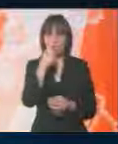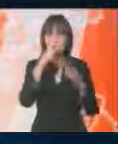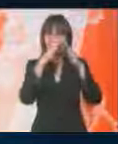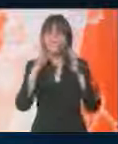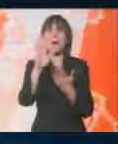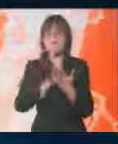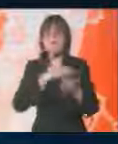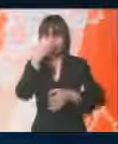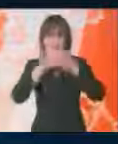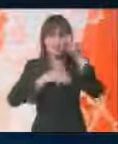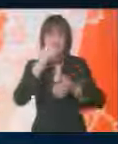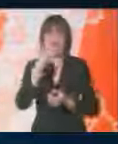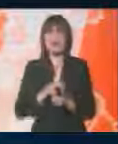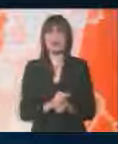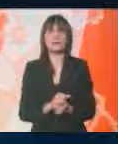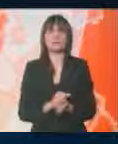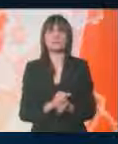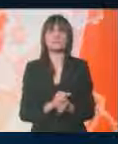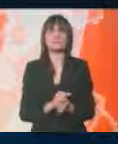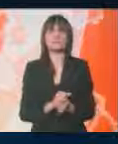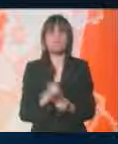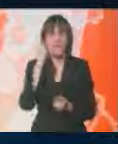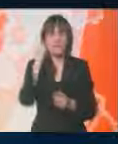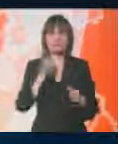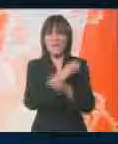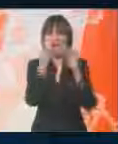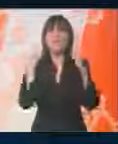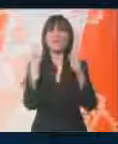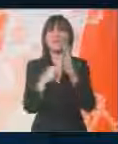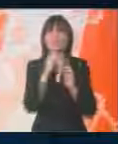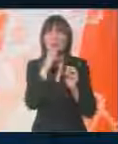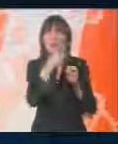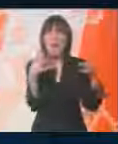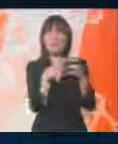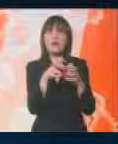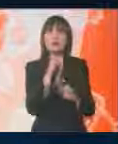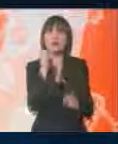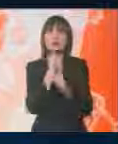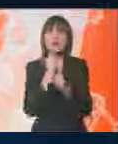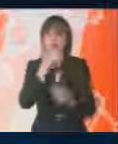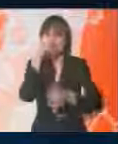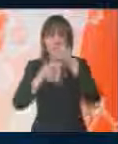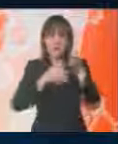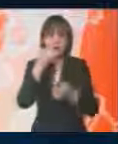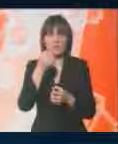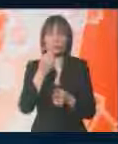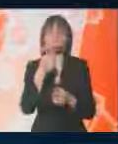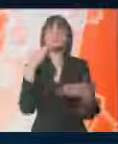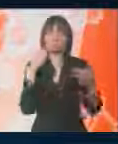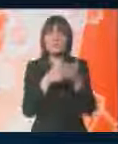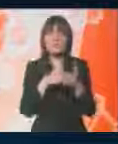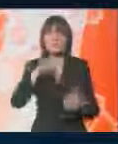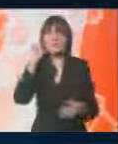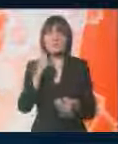parlamentu, počne istraga javnih tužioca i te ekipe koja će se baviti istragom, sa ciljem